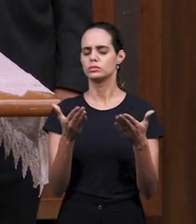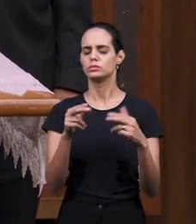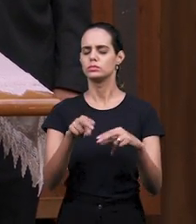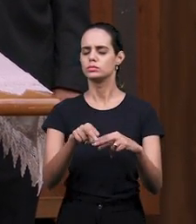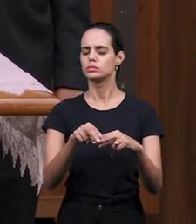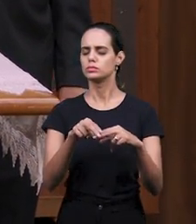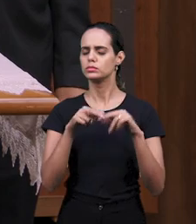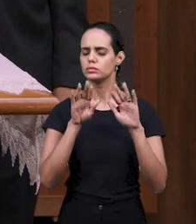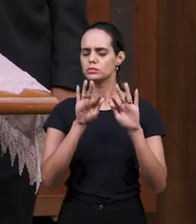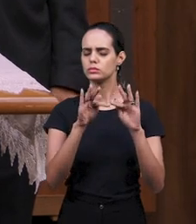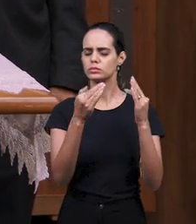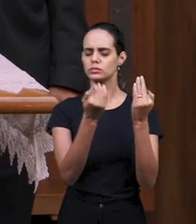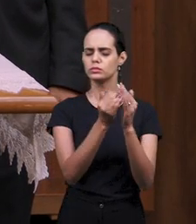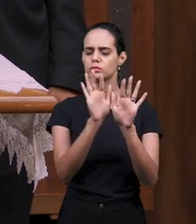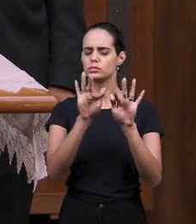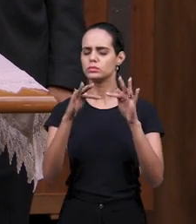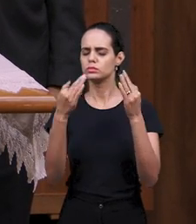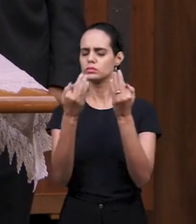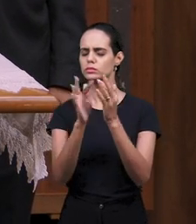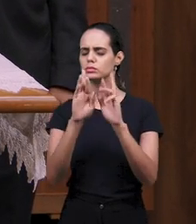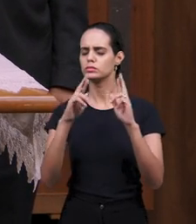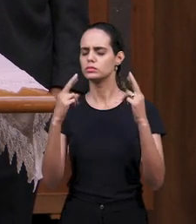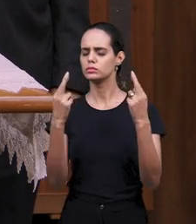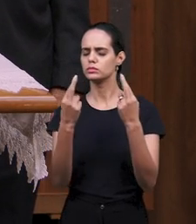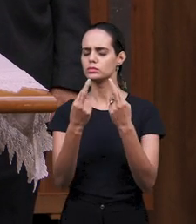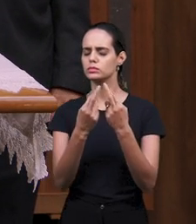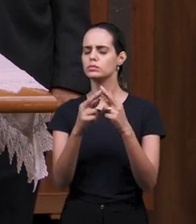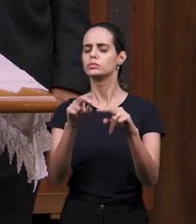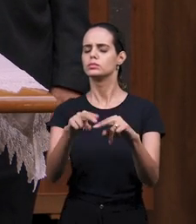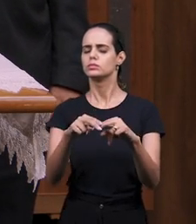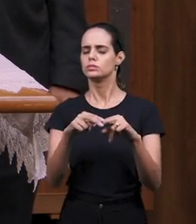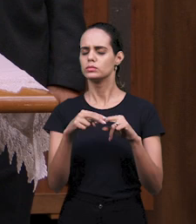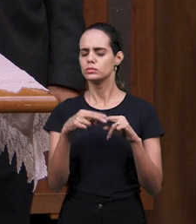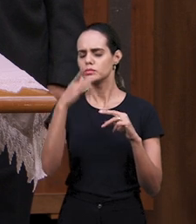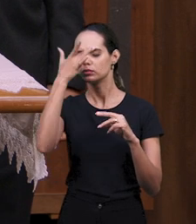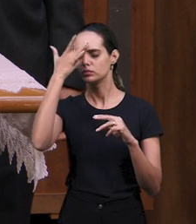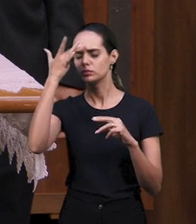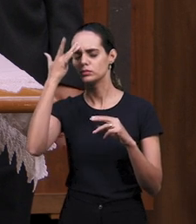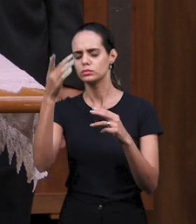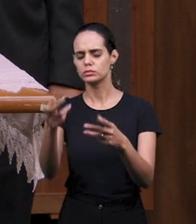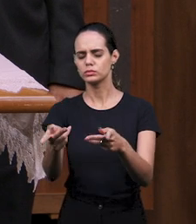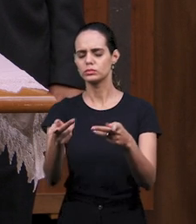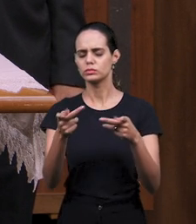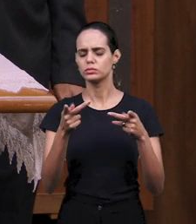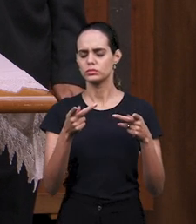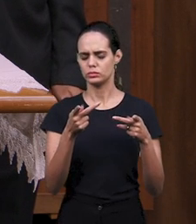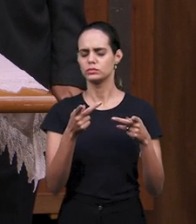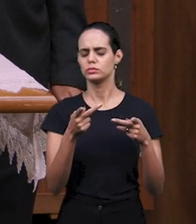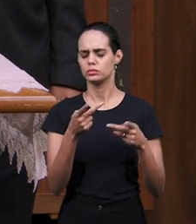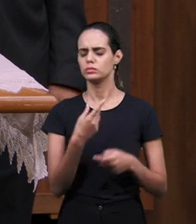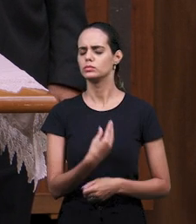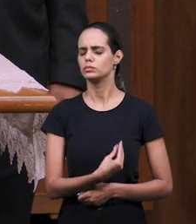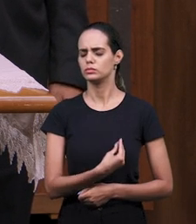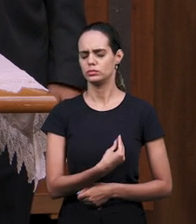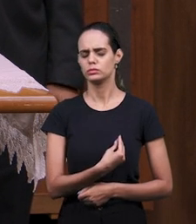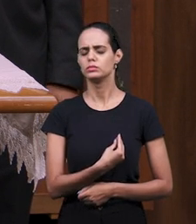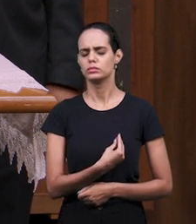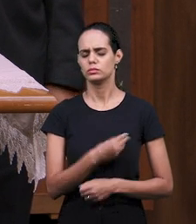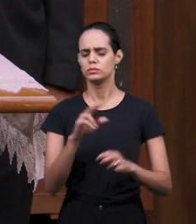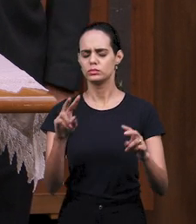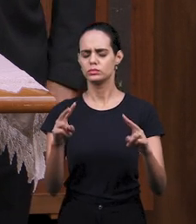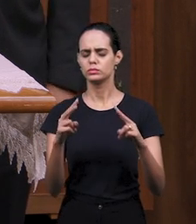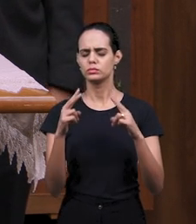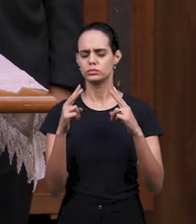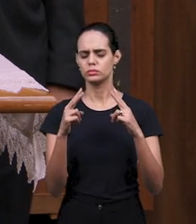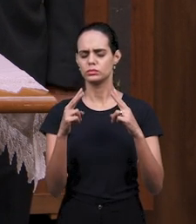собраны, и о гостях приглашенных, которые присутствуют здесь, о действии Духа